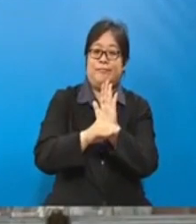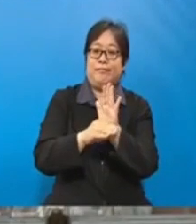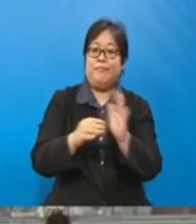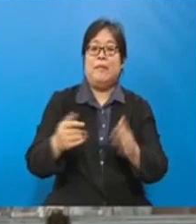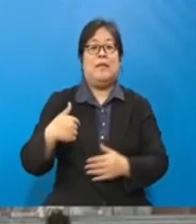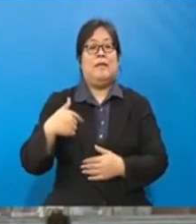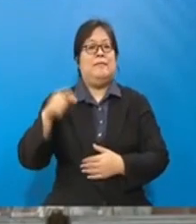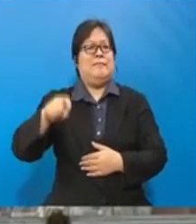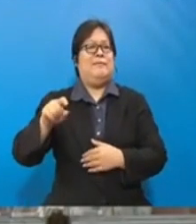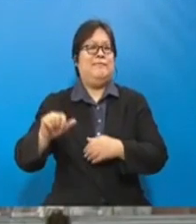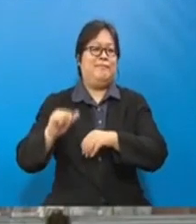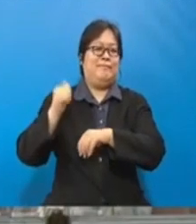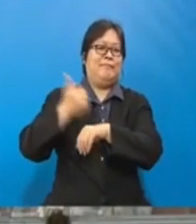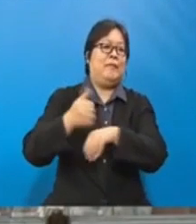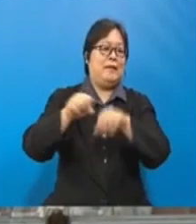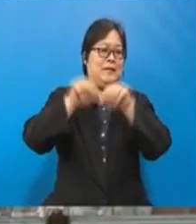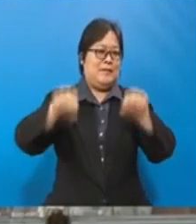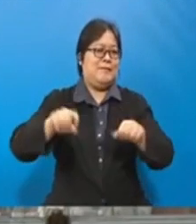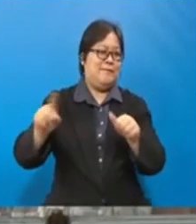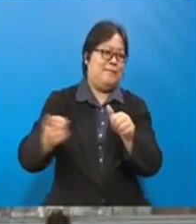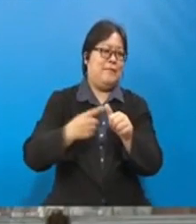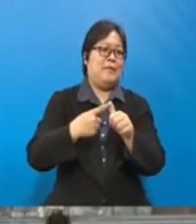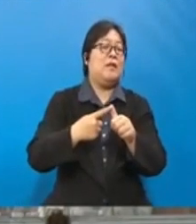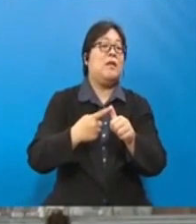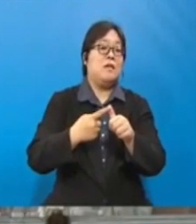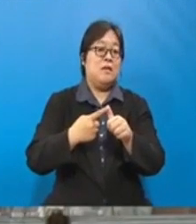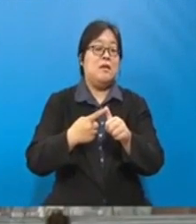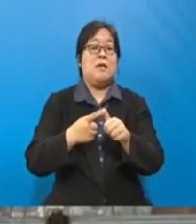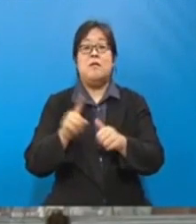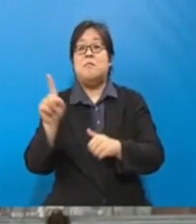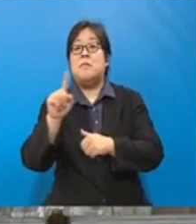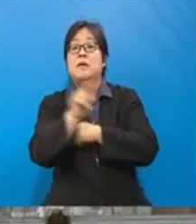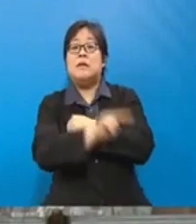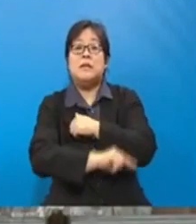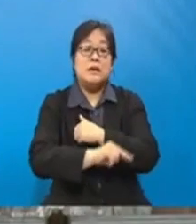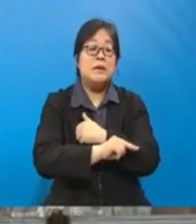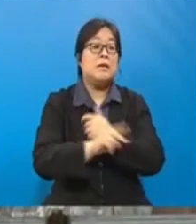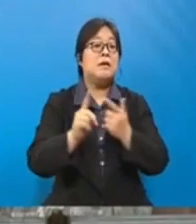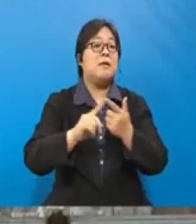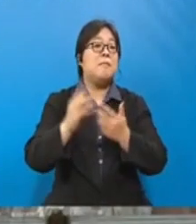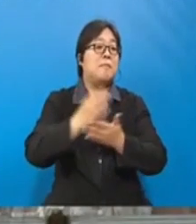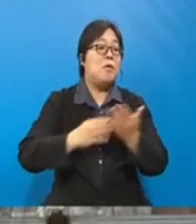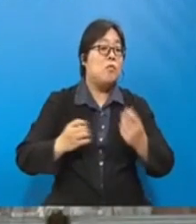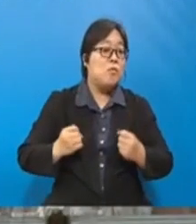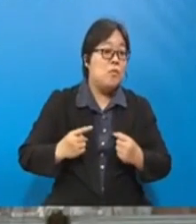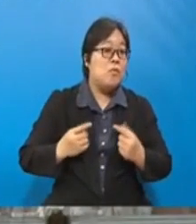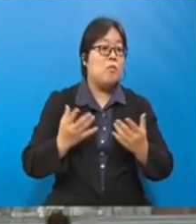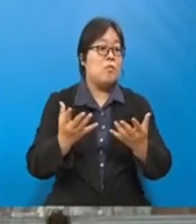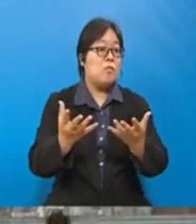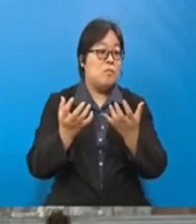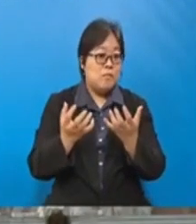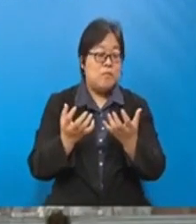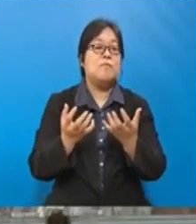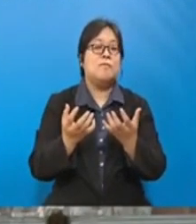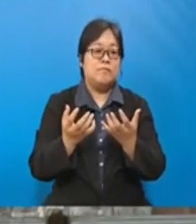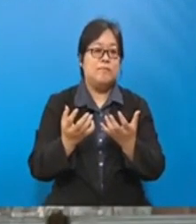kita perlu membangunkan sistem dahulu supaya mana-mana negeri dan mana-mana pihak swasta yang ingin melakukan